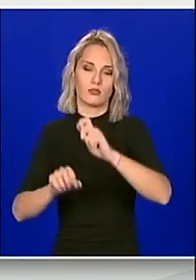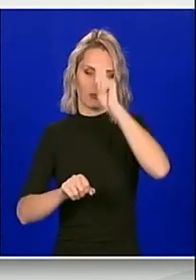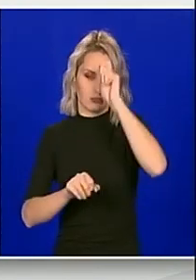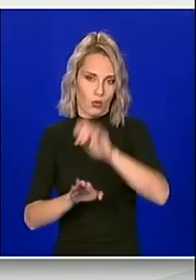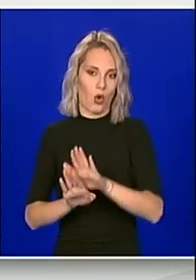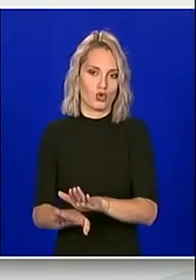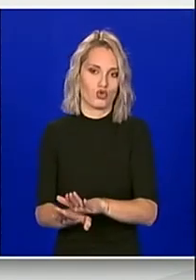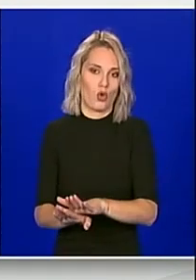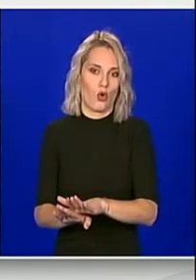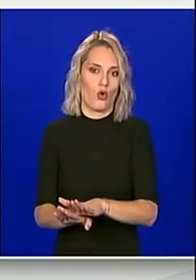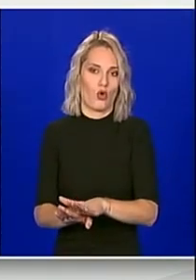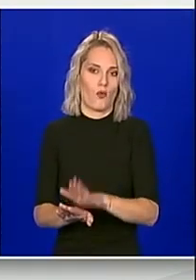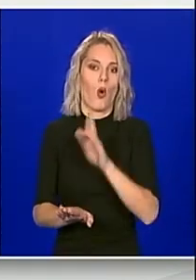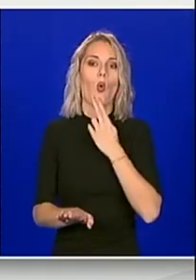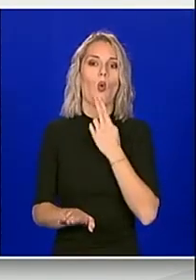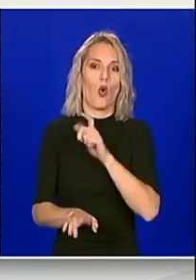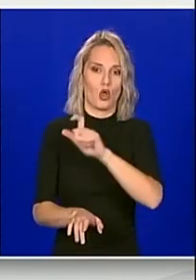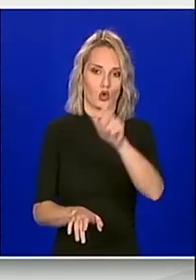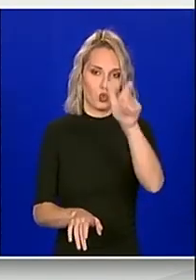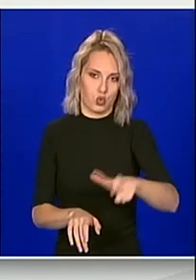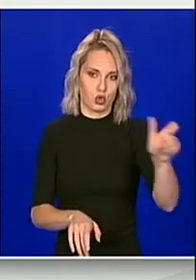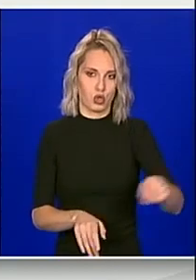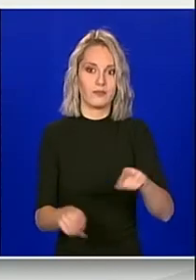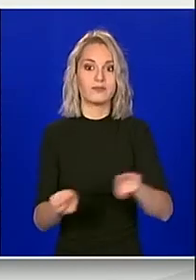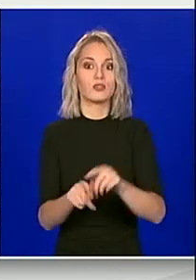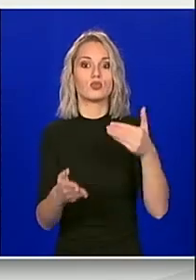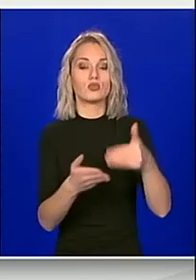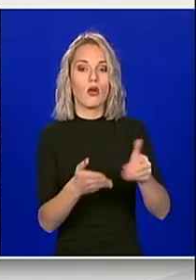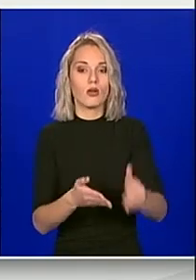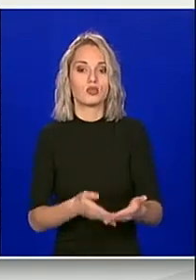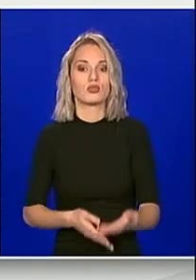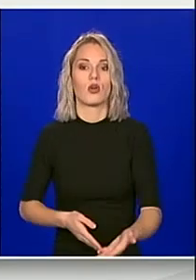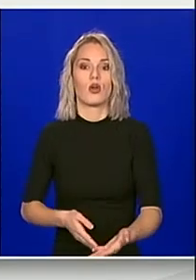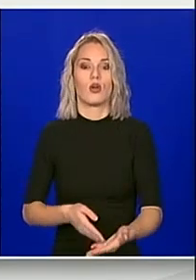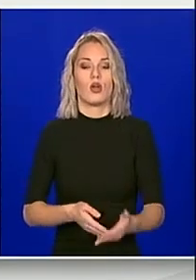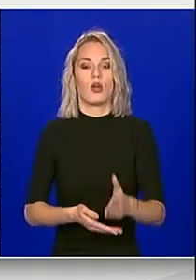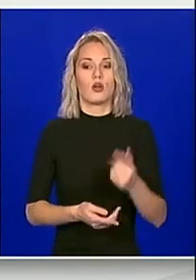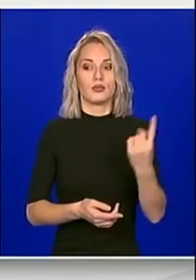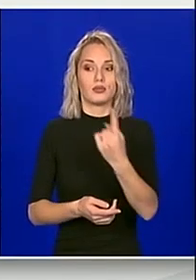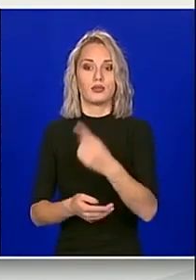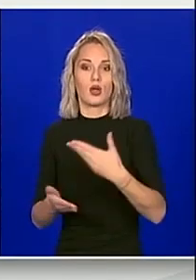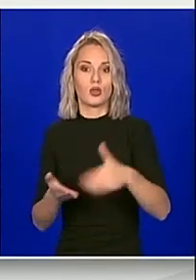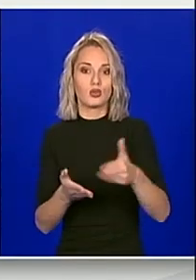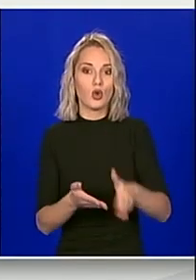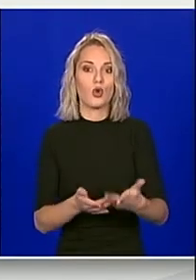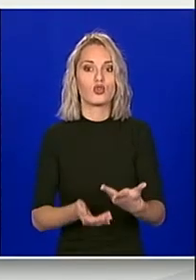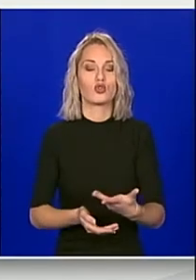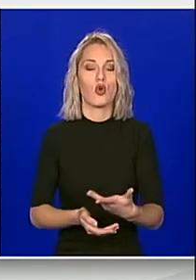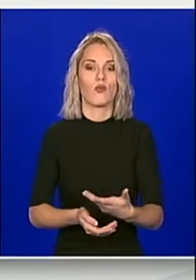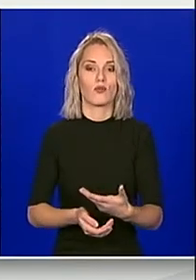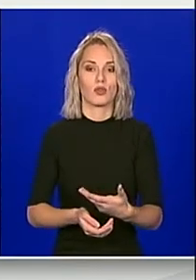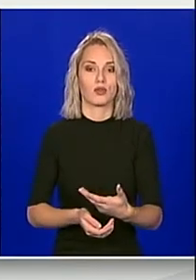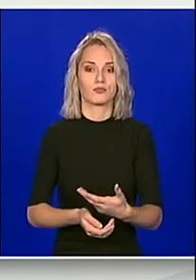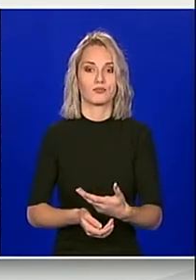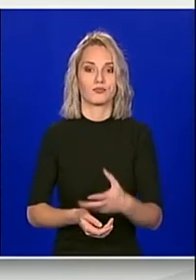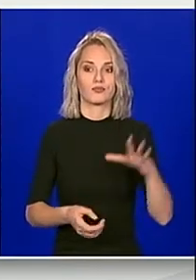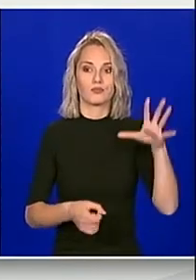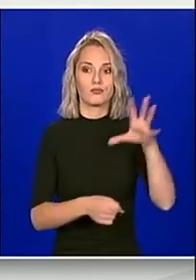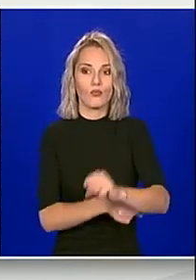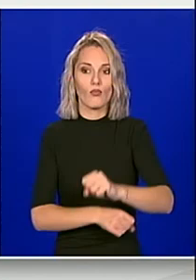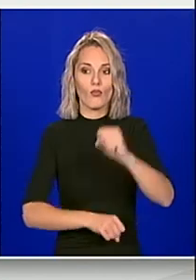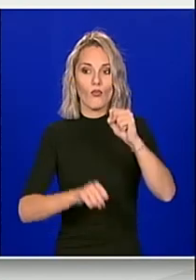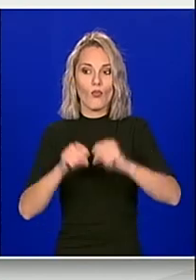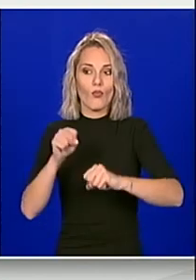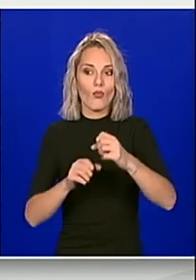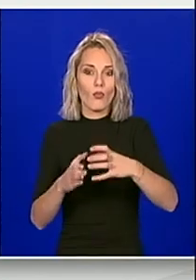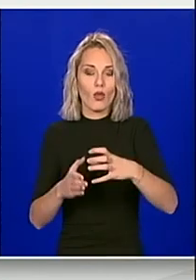dužnika. Što se tiče troškova, pojedine troškove, kao što su predvidivi troškovi ovršnog postupka, ovim